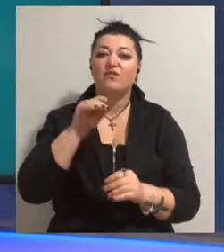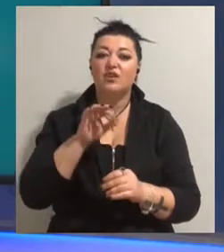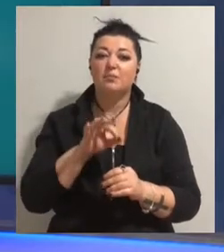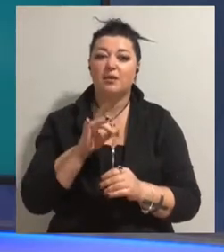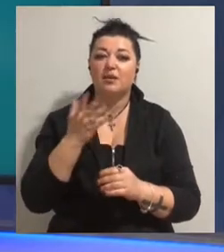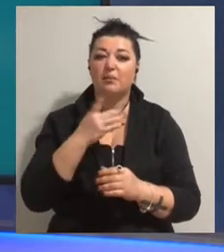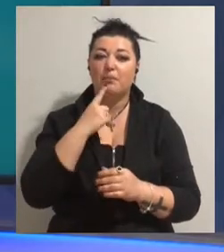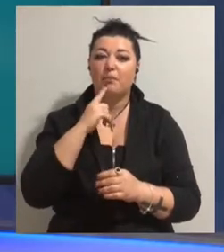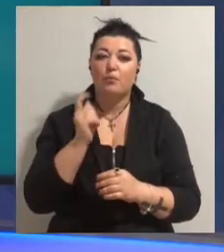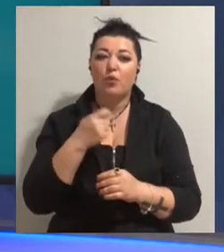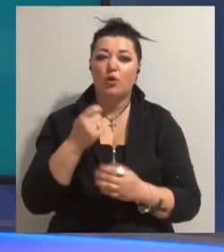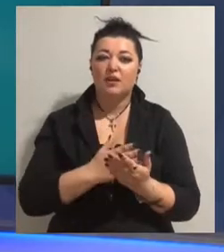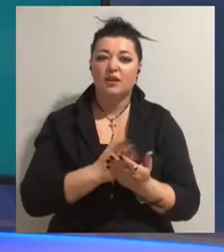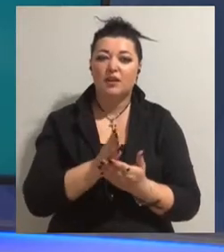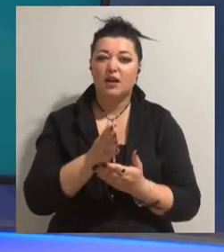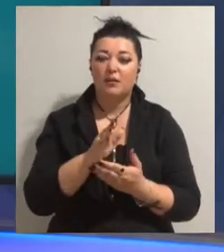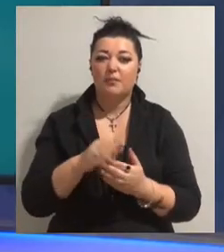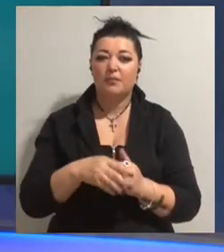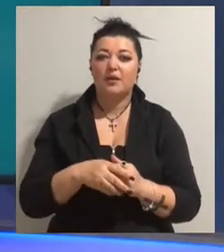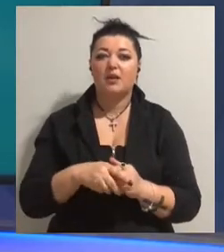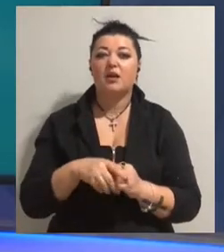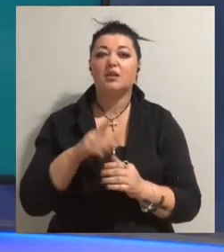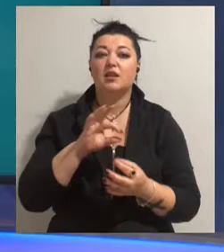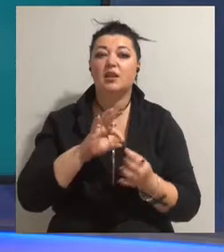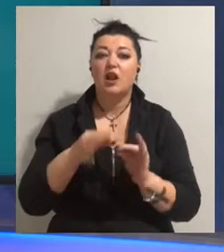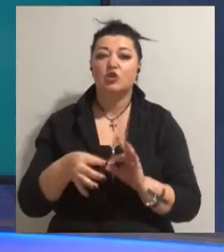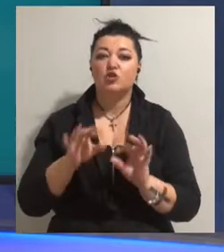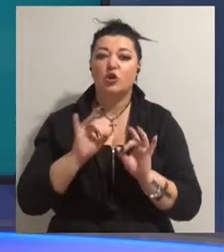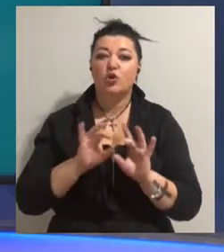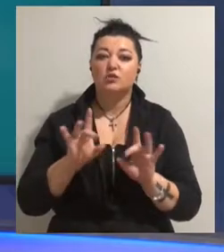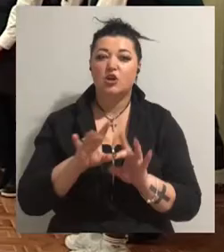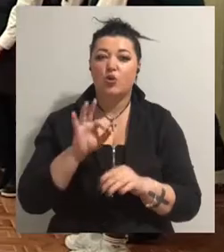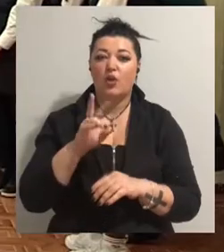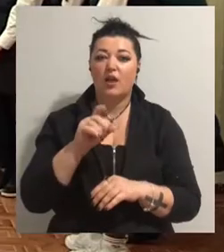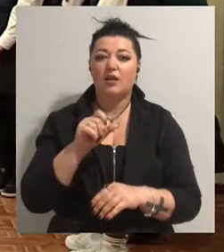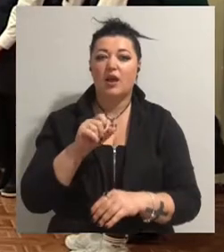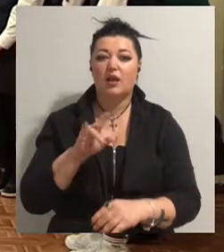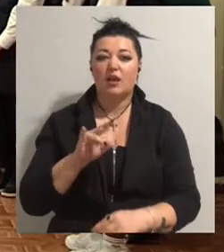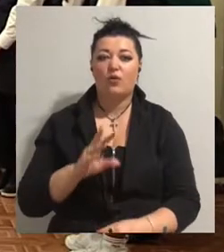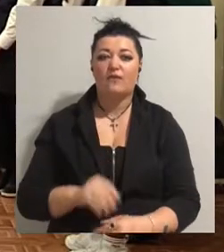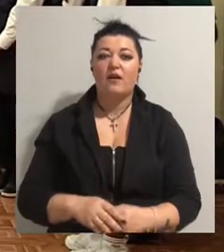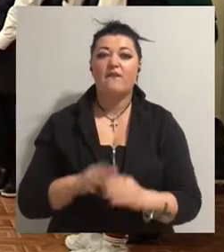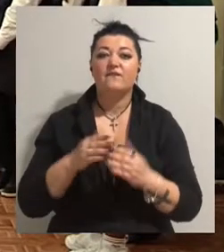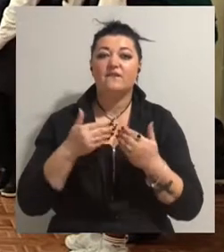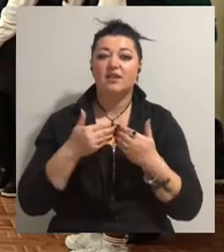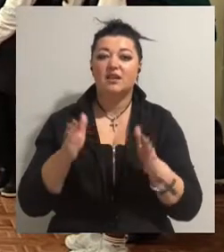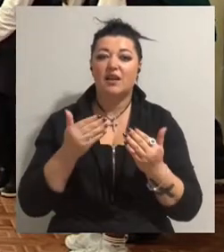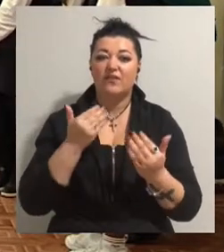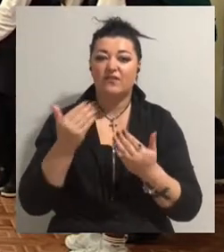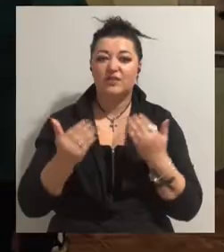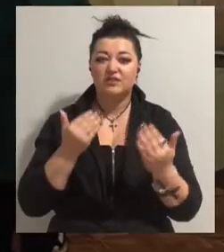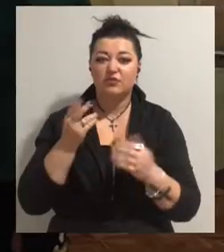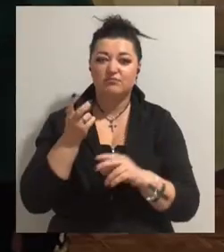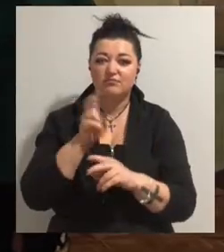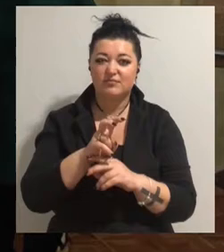та про наслідки їхніх рішень. Детальніше розкаже Олена Халілова. Відкриття виставки відвідали історики,